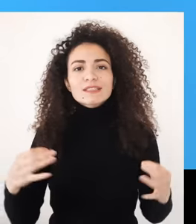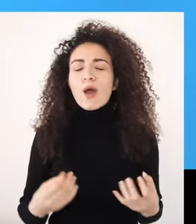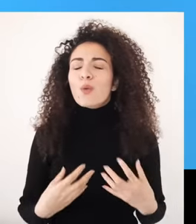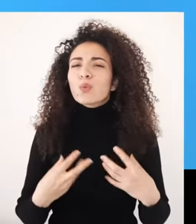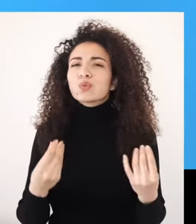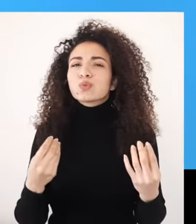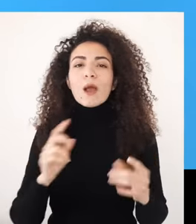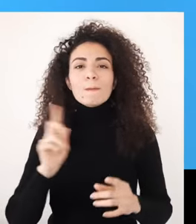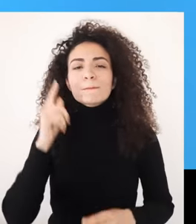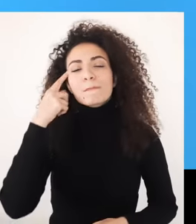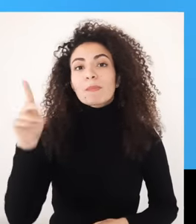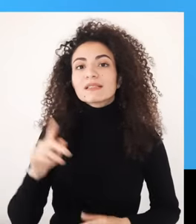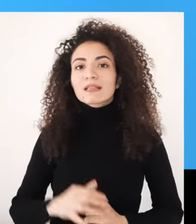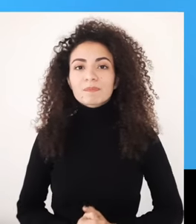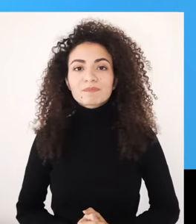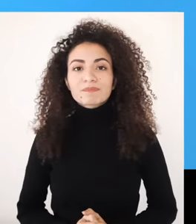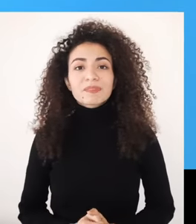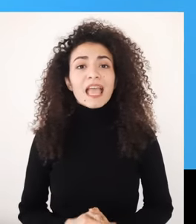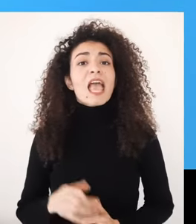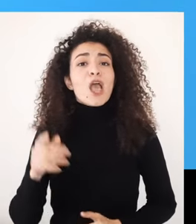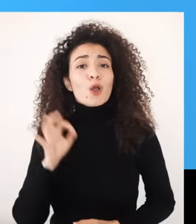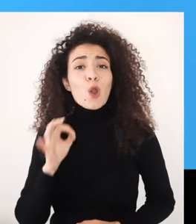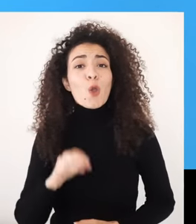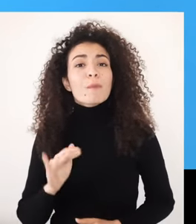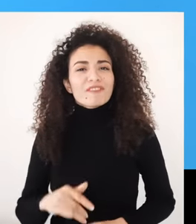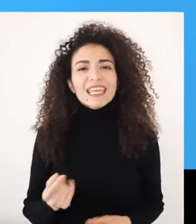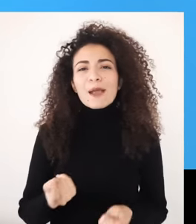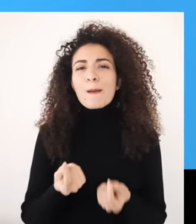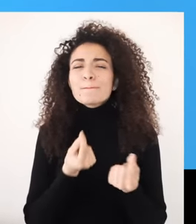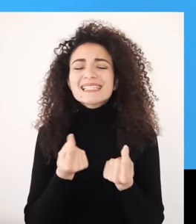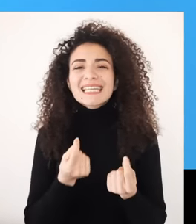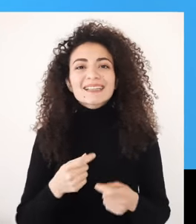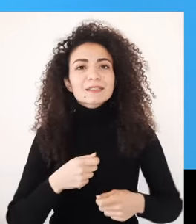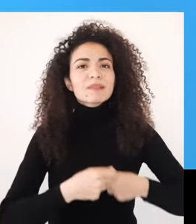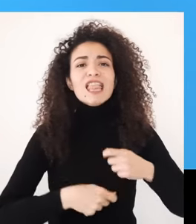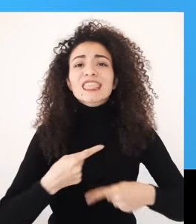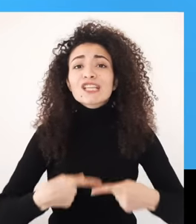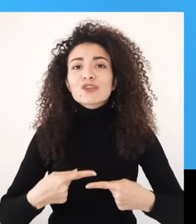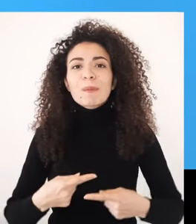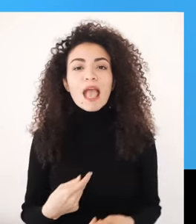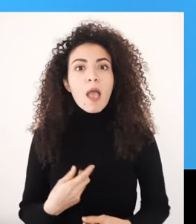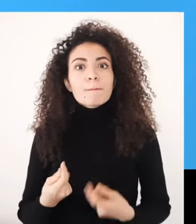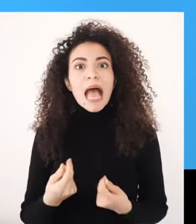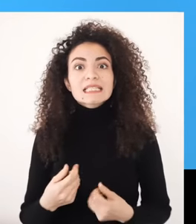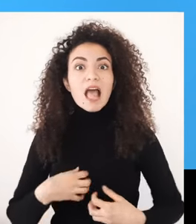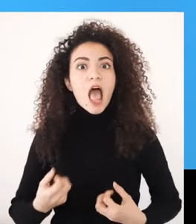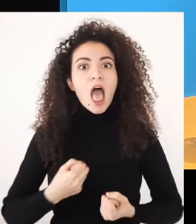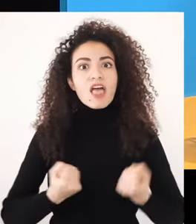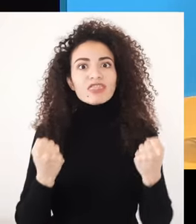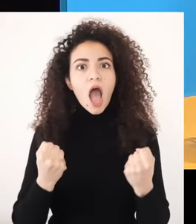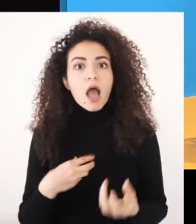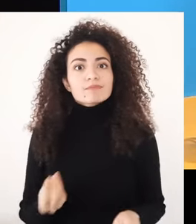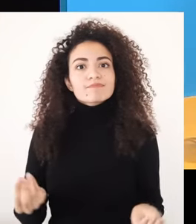المغزى من القصة أن أمور صغيرة ممكن تحرك فينا حالطاقة اللي ما كنا مدركين لوجودها